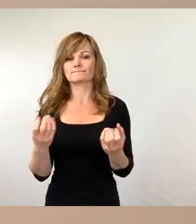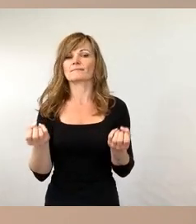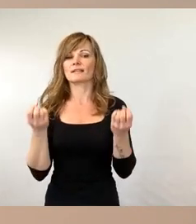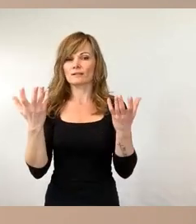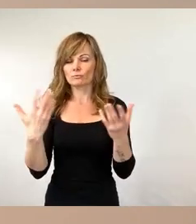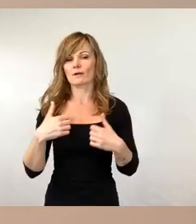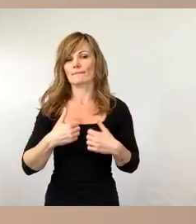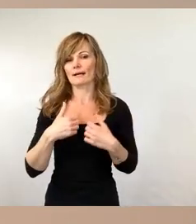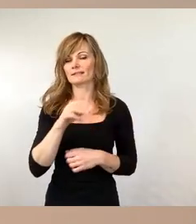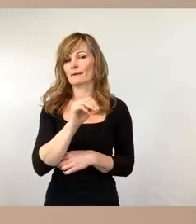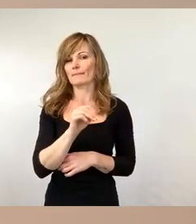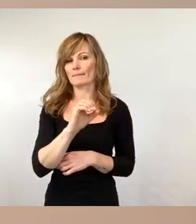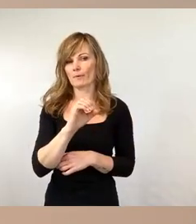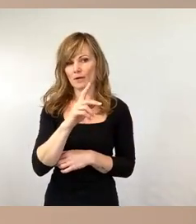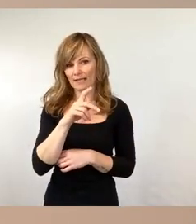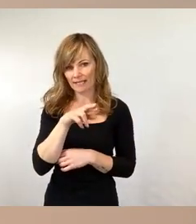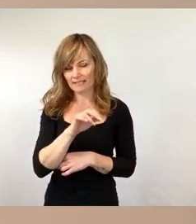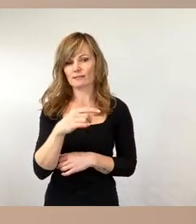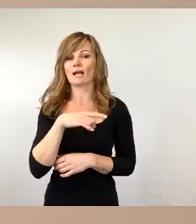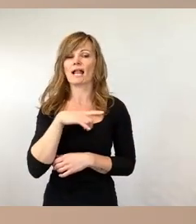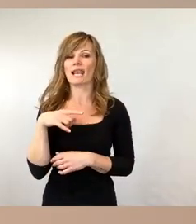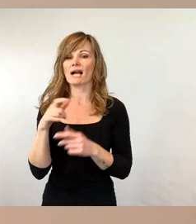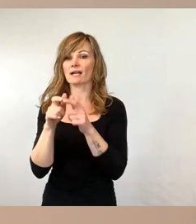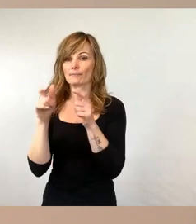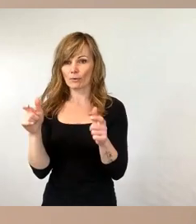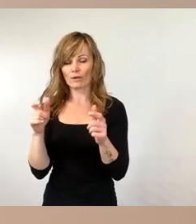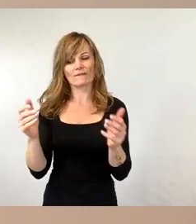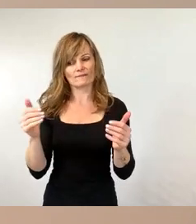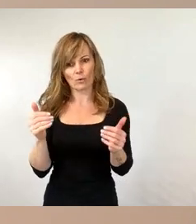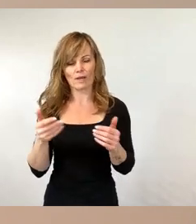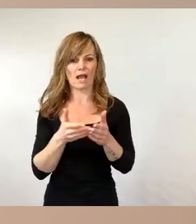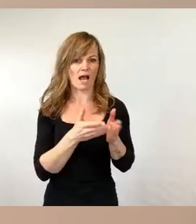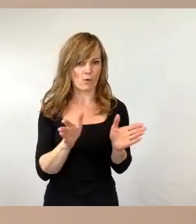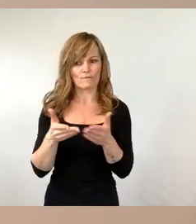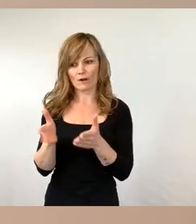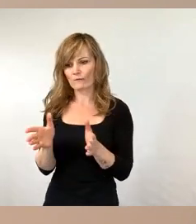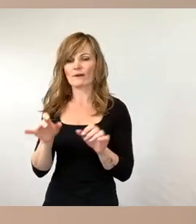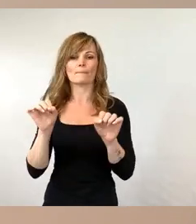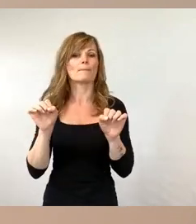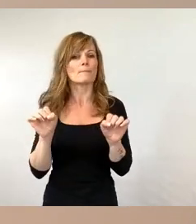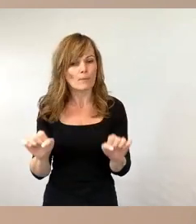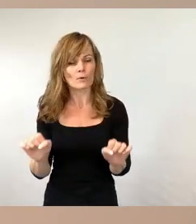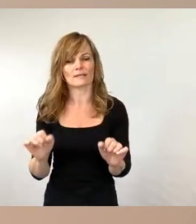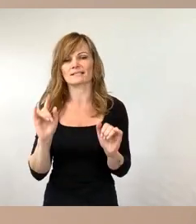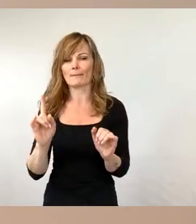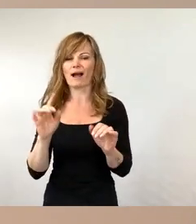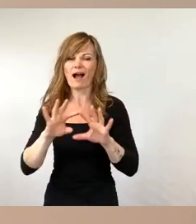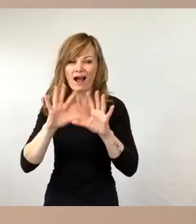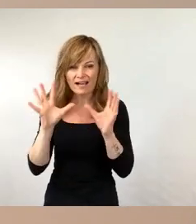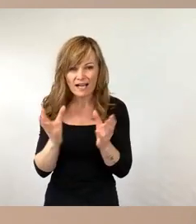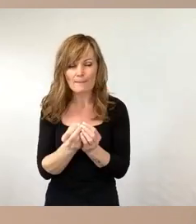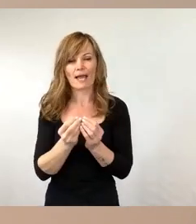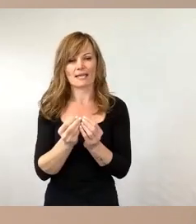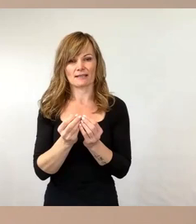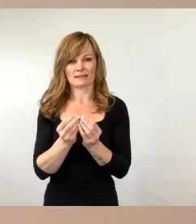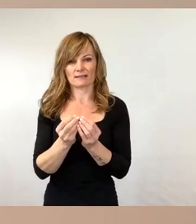und Langebrück vielleicht dann doch eher geöffnet werden. Aber ein generelles